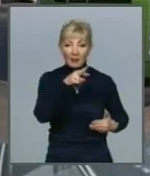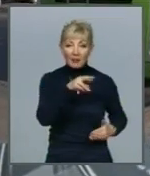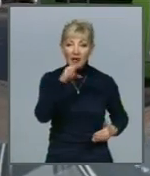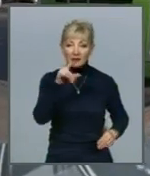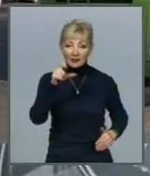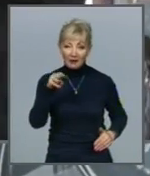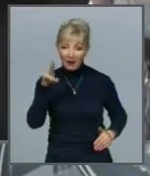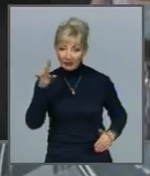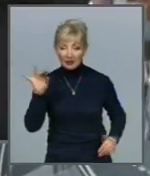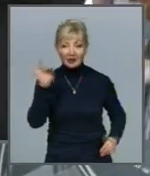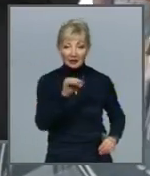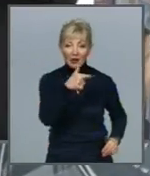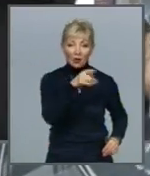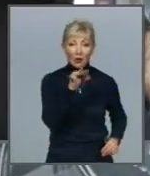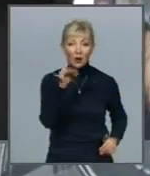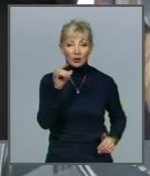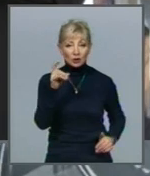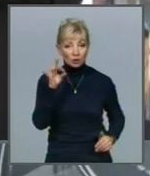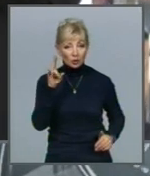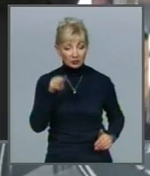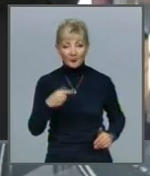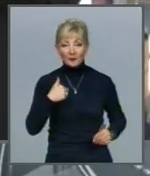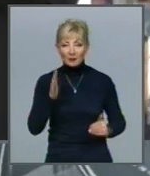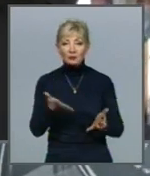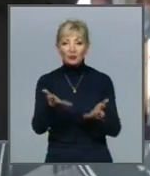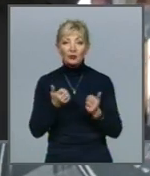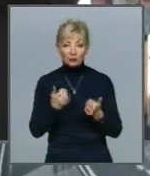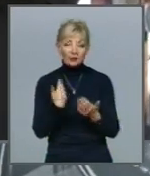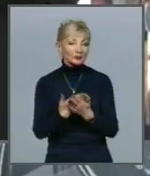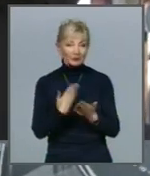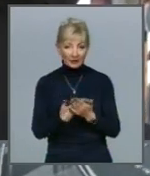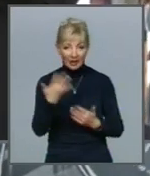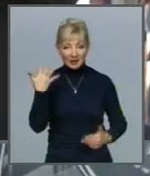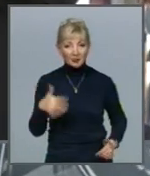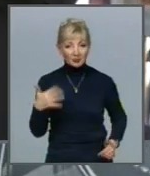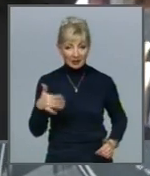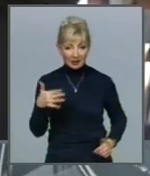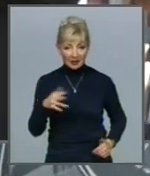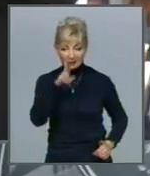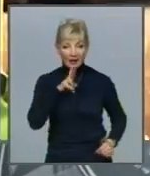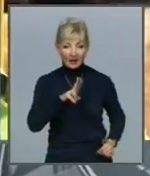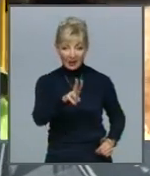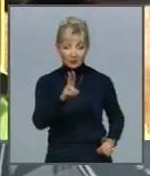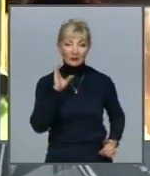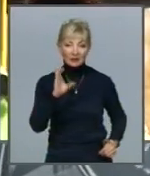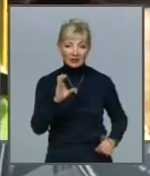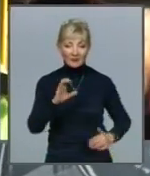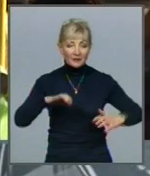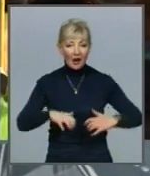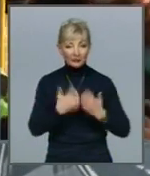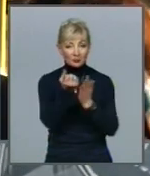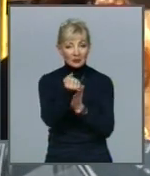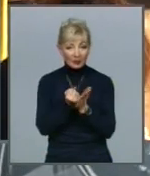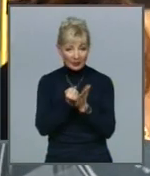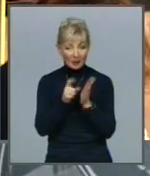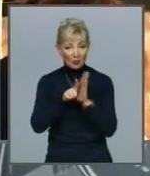та горизонтом Ми будемо отримати порядка п'ятидесяти тролейбусів з автономним запасом хода